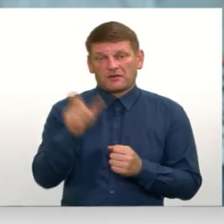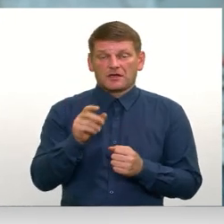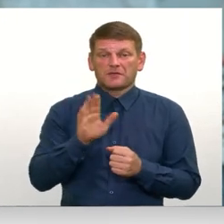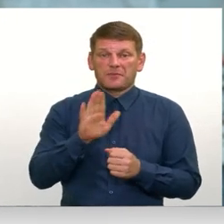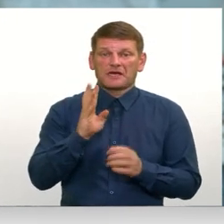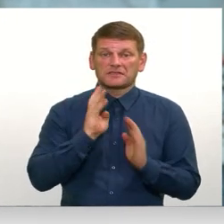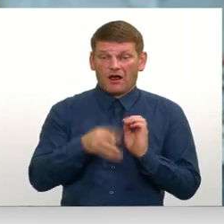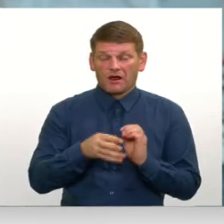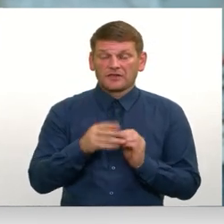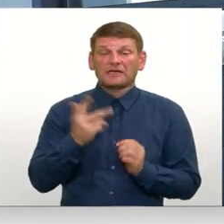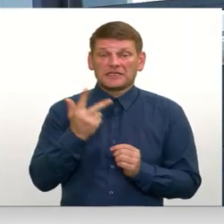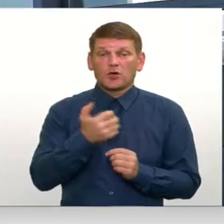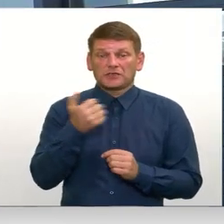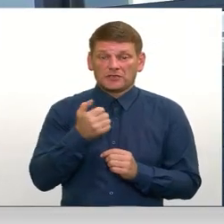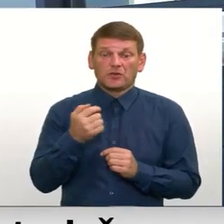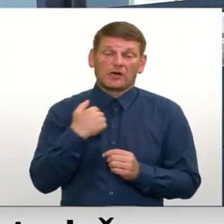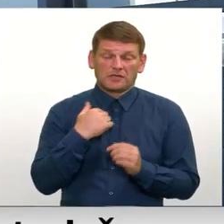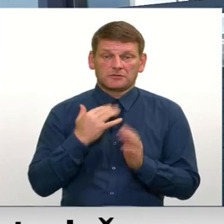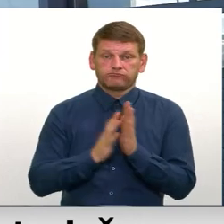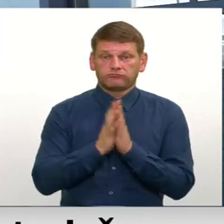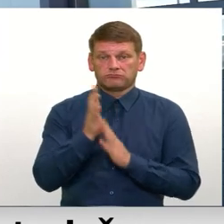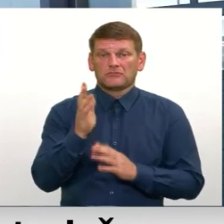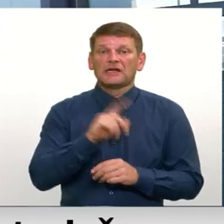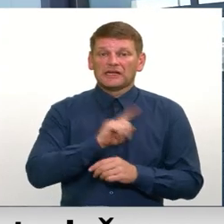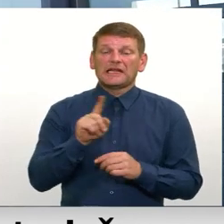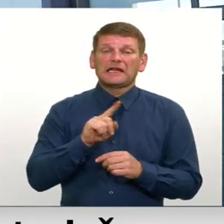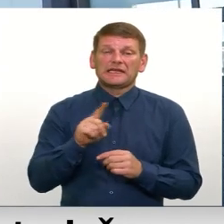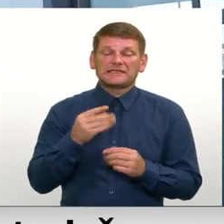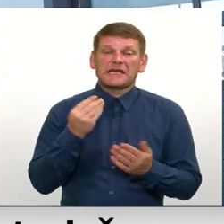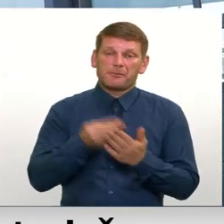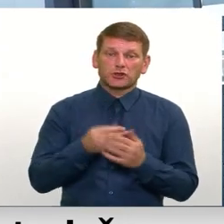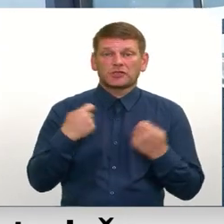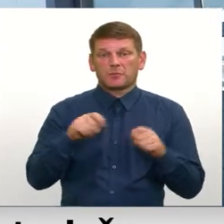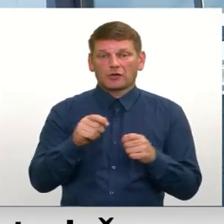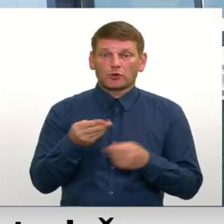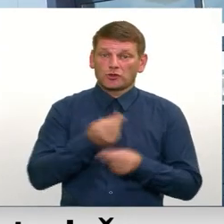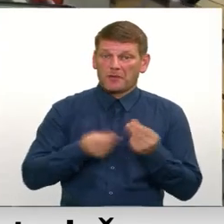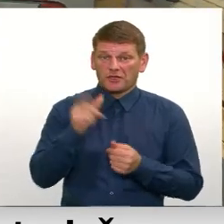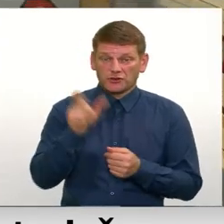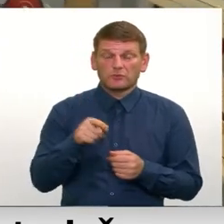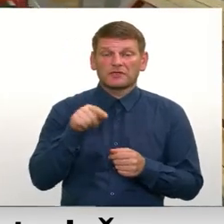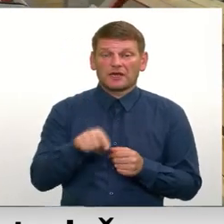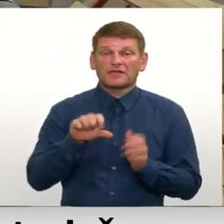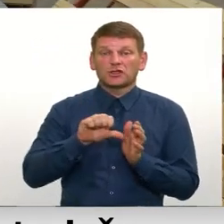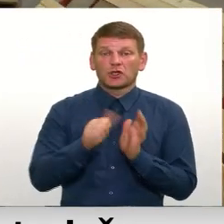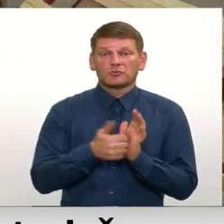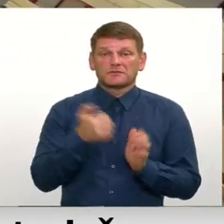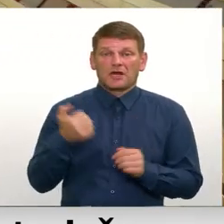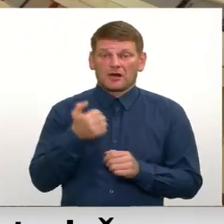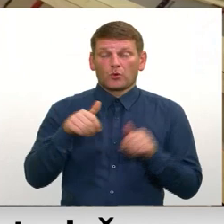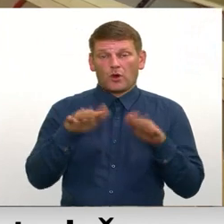Trījos gados es izaugu līdz iepirkšanu pārdošanu daļas menedženim. Tad 2016. gadā nolēmu